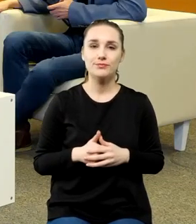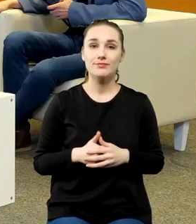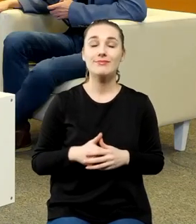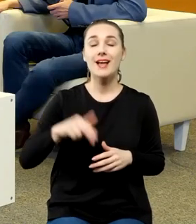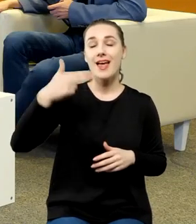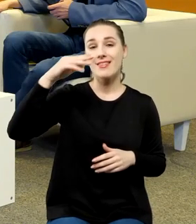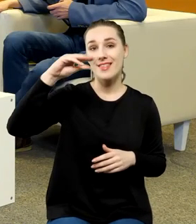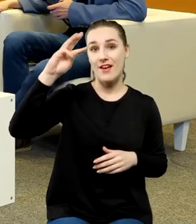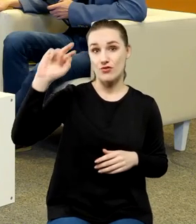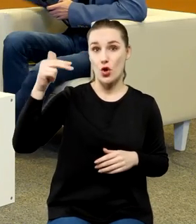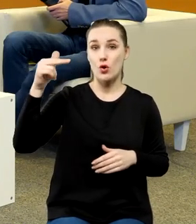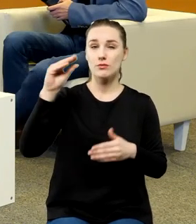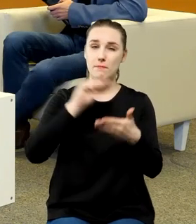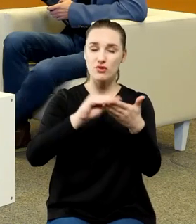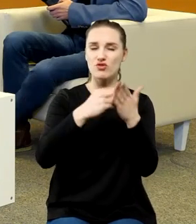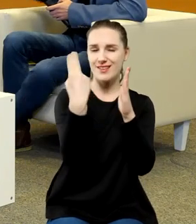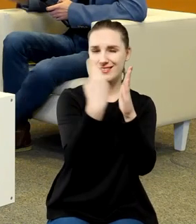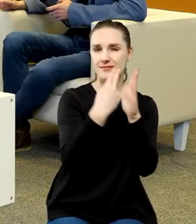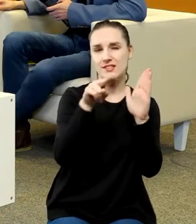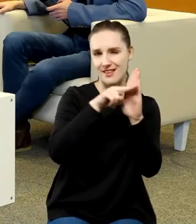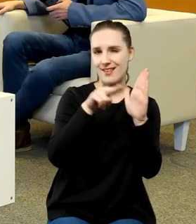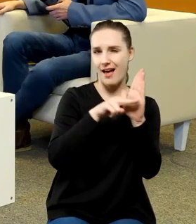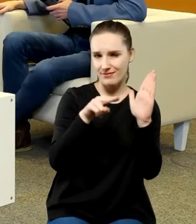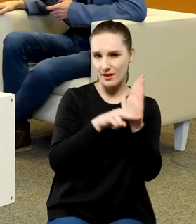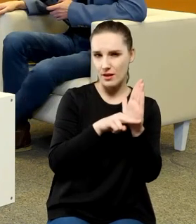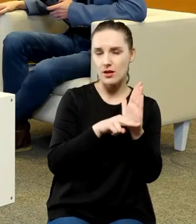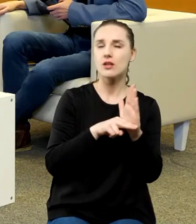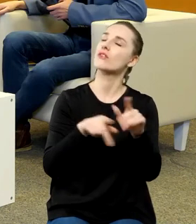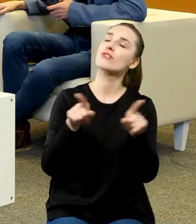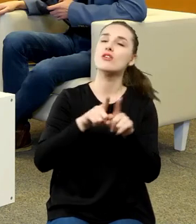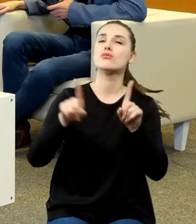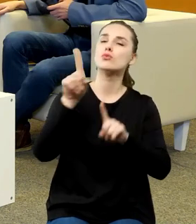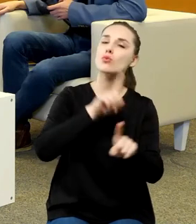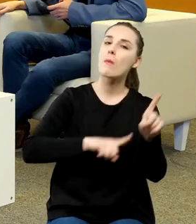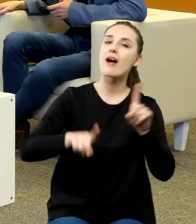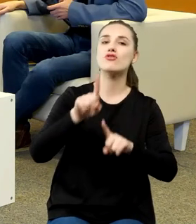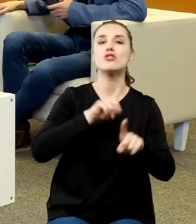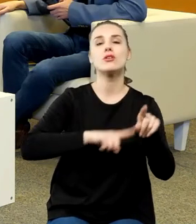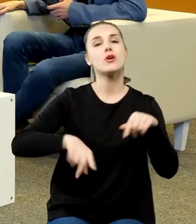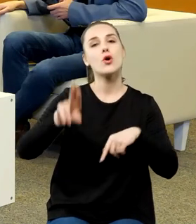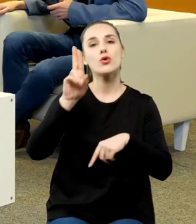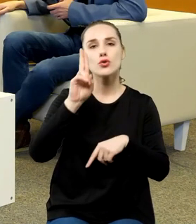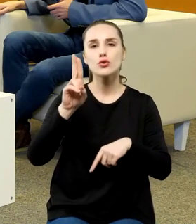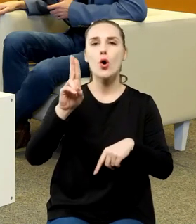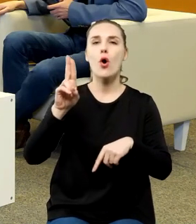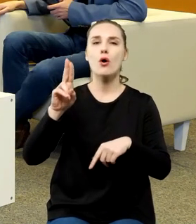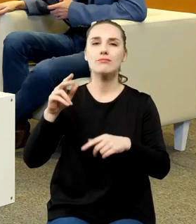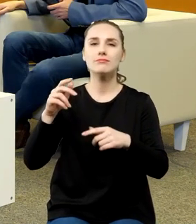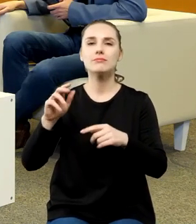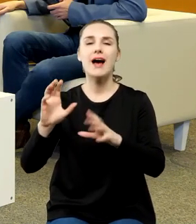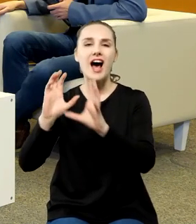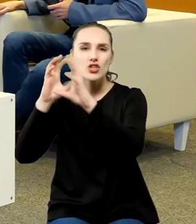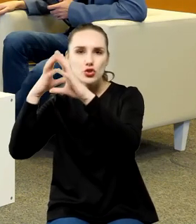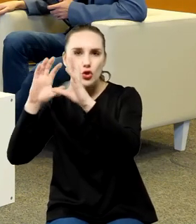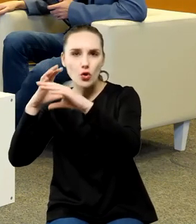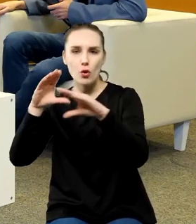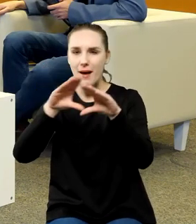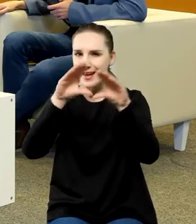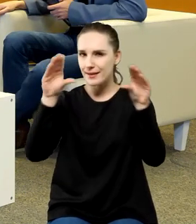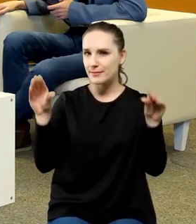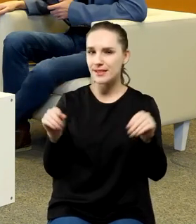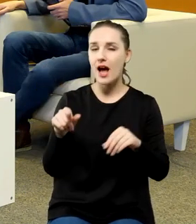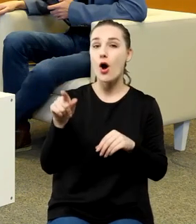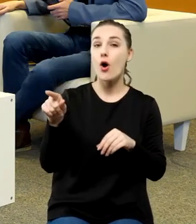tłumacząc, kto był tym pośrednim krokiem, a więc kto był astronomem elips, nie